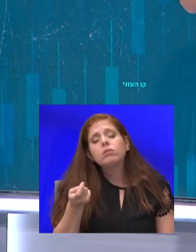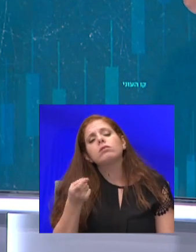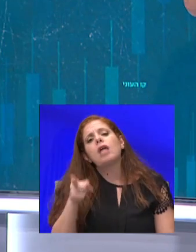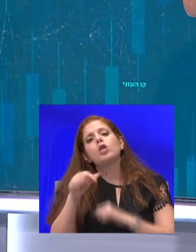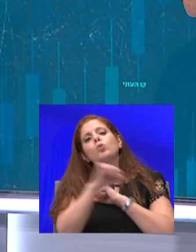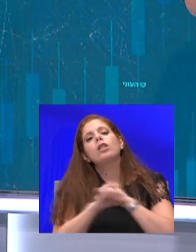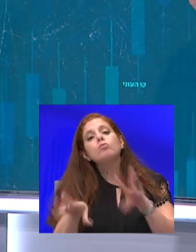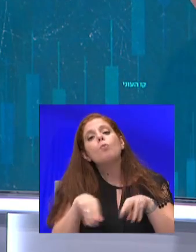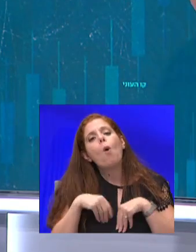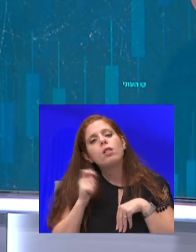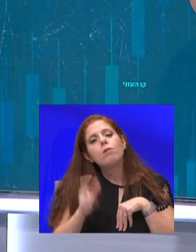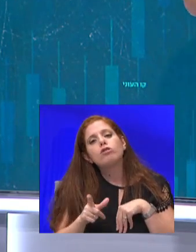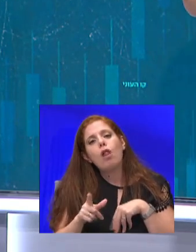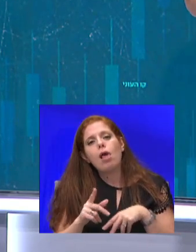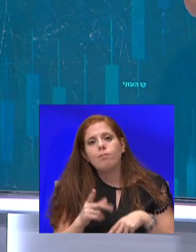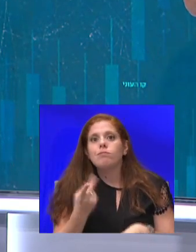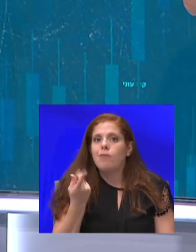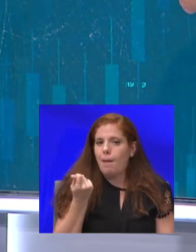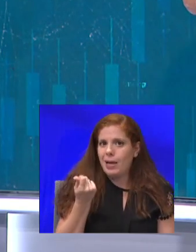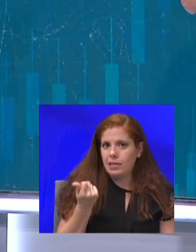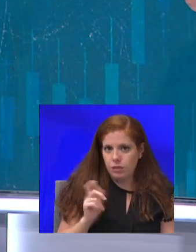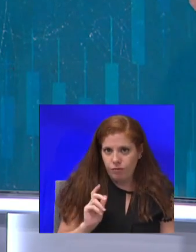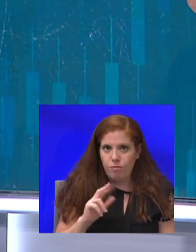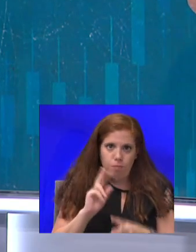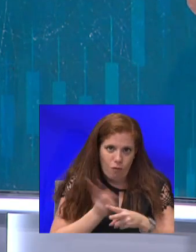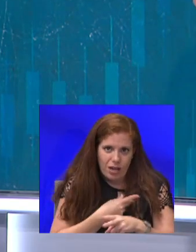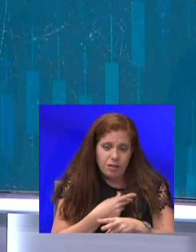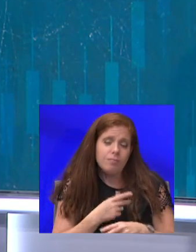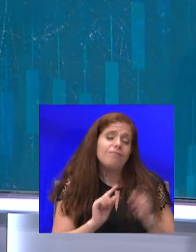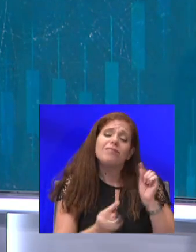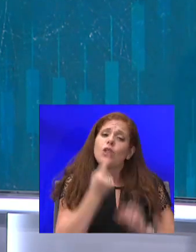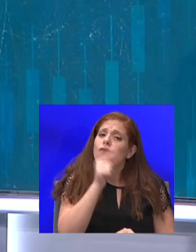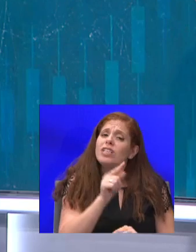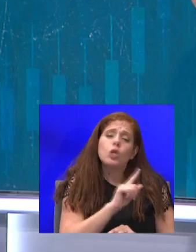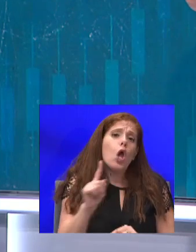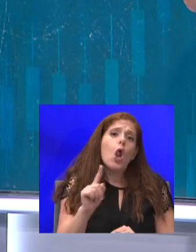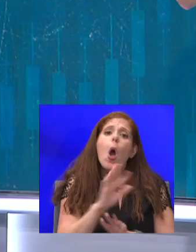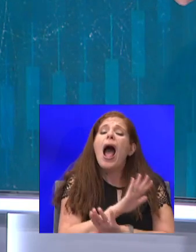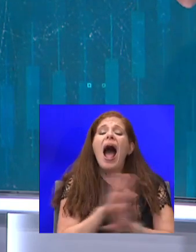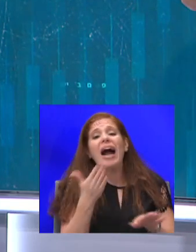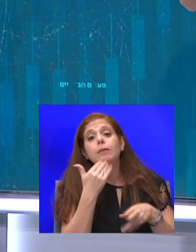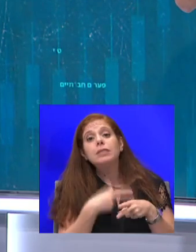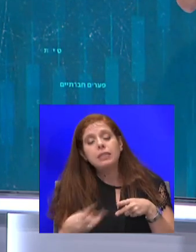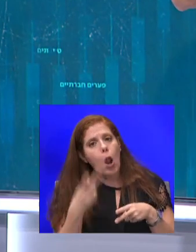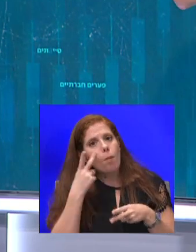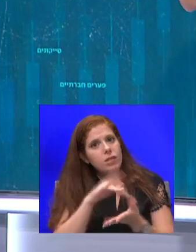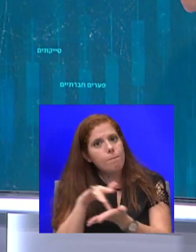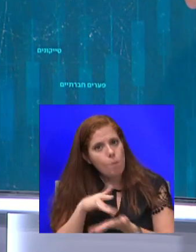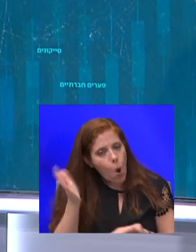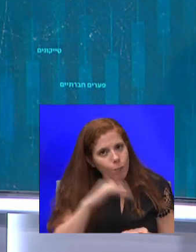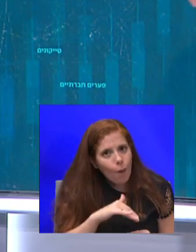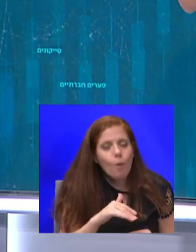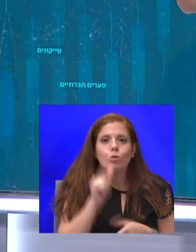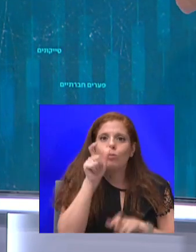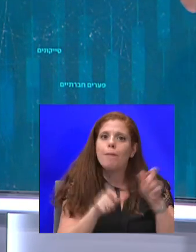הרבה כסף. תופעה הזו לא ייחודית לישראל, אנחנו רואים אותה גם בערים גדולות אחרות בעולם, שבהן אנשים היו מוכנים לשלם סחר